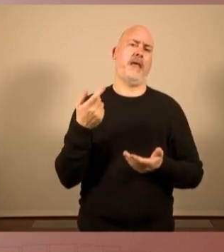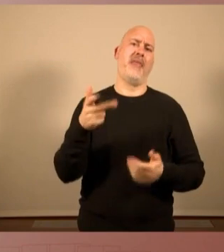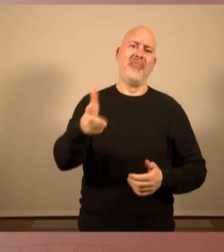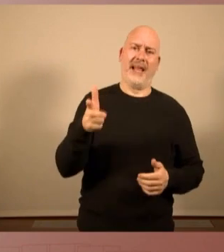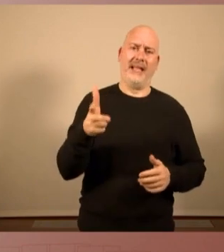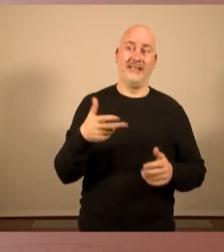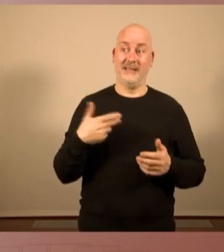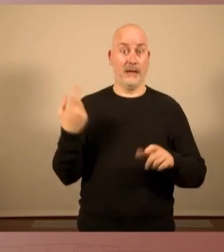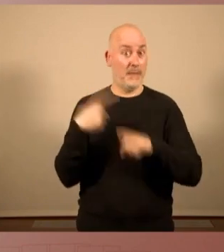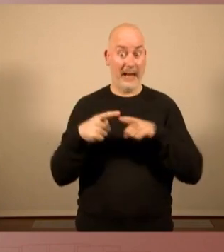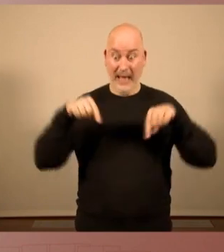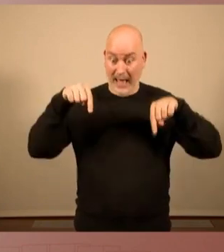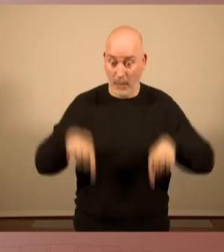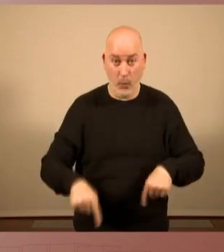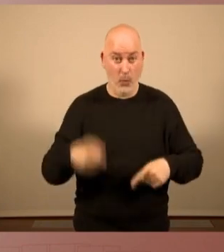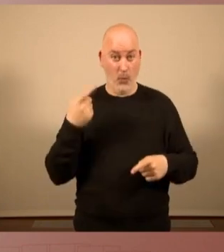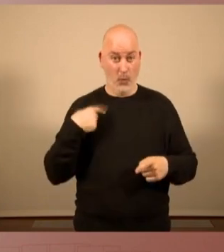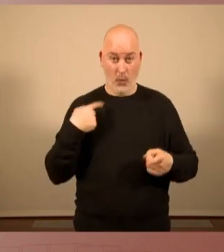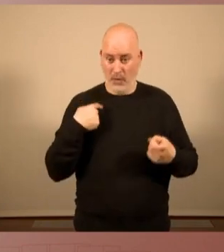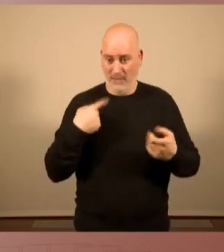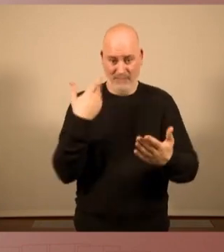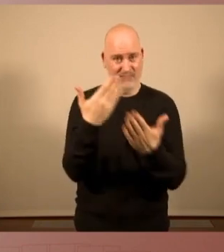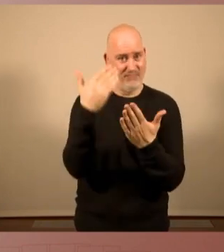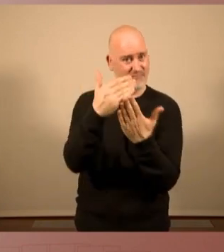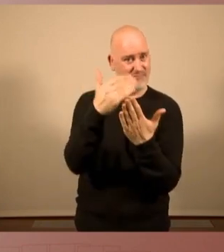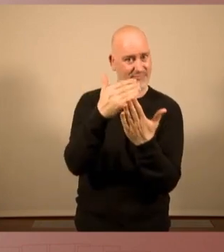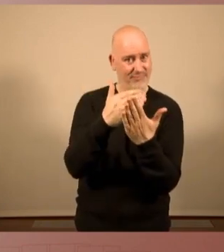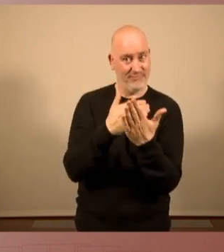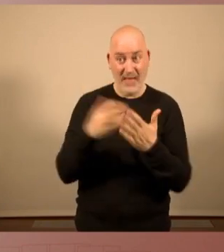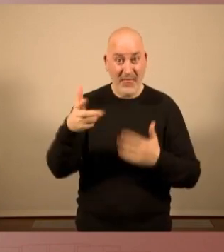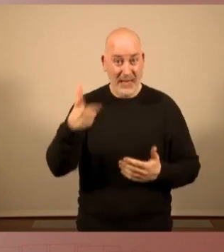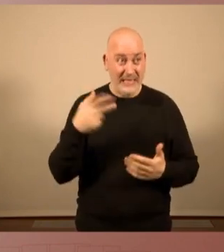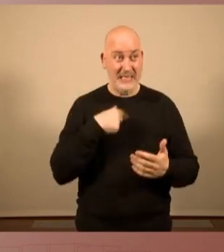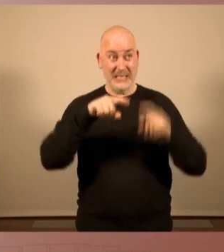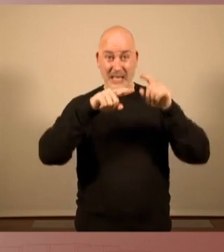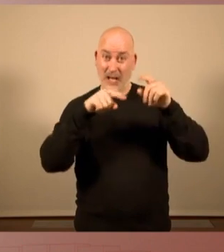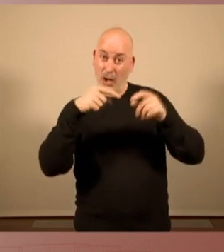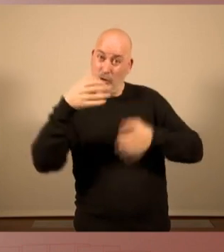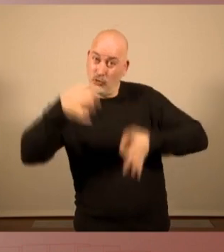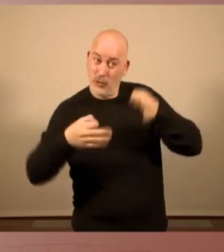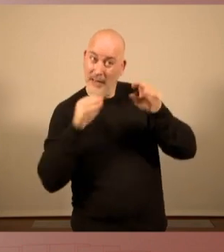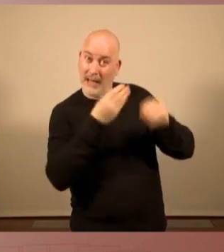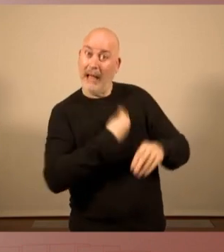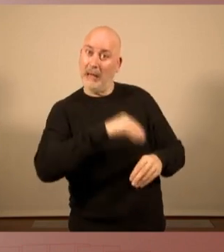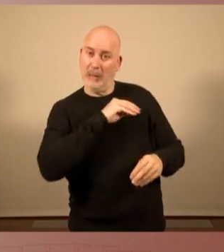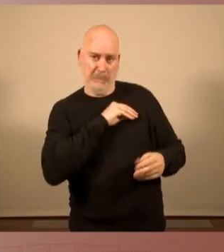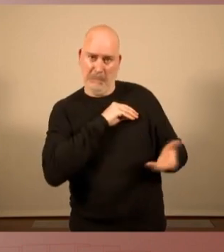i polític espanyol es clafa per mantenir els privilegis de les elits. Els drets